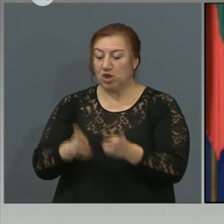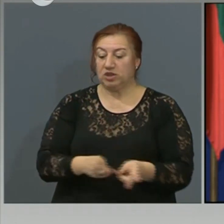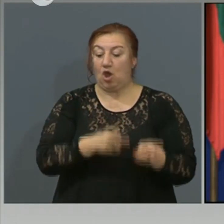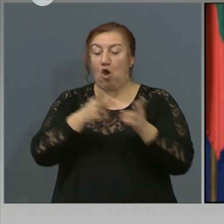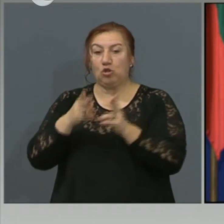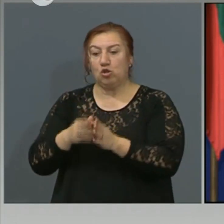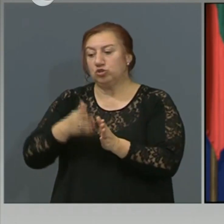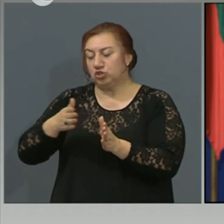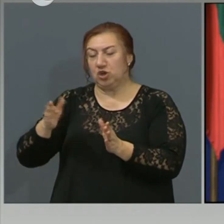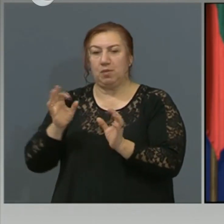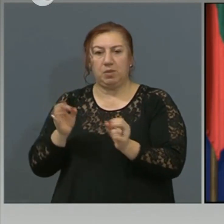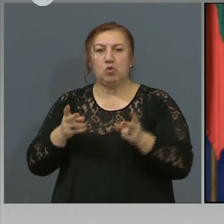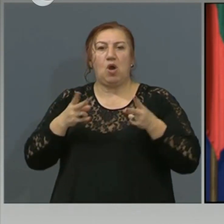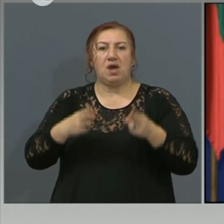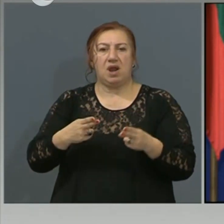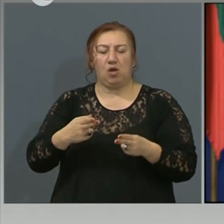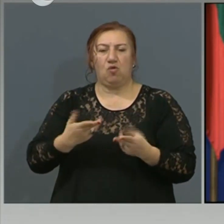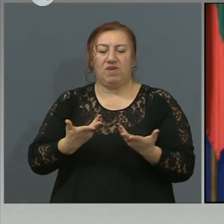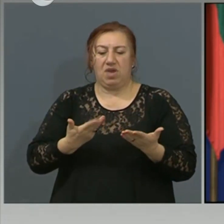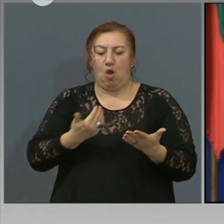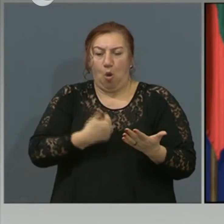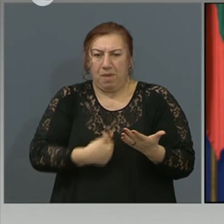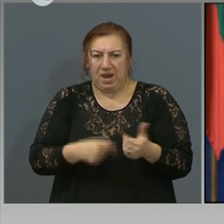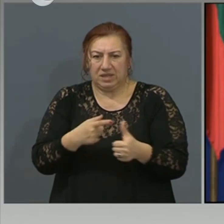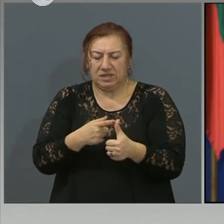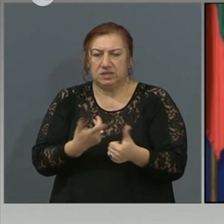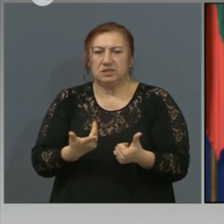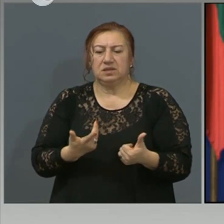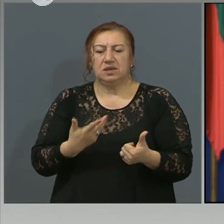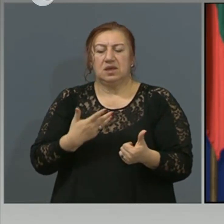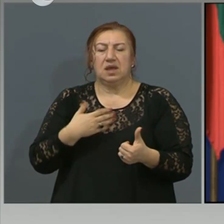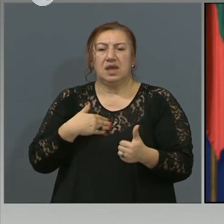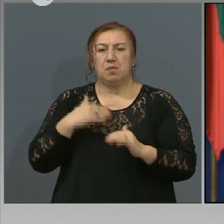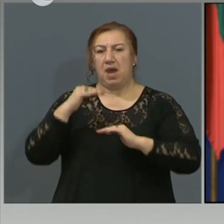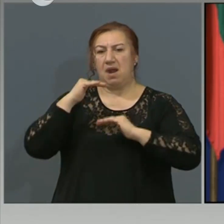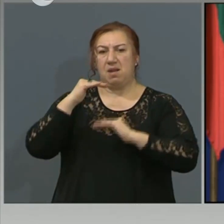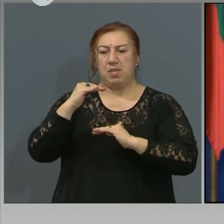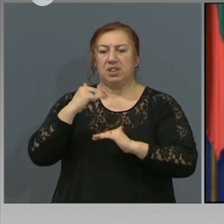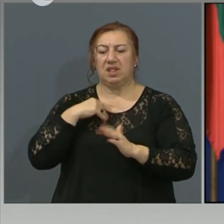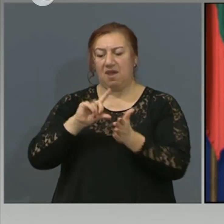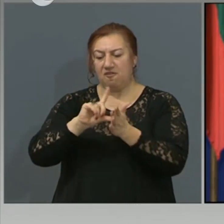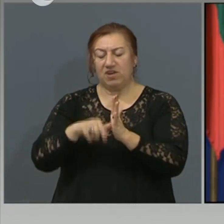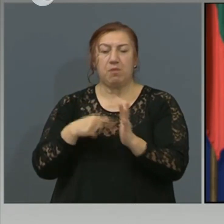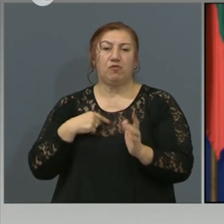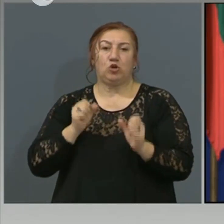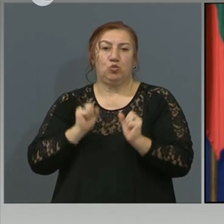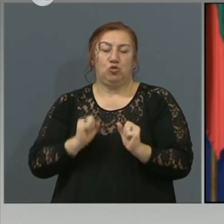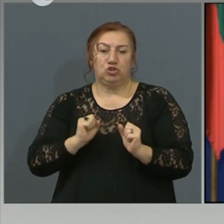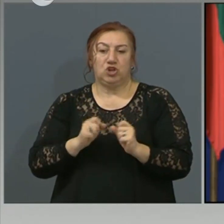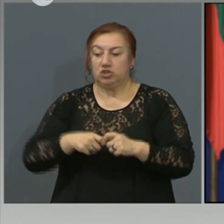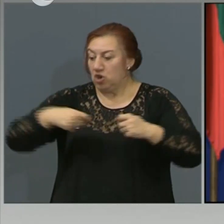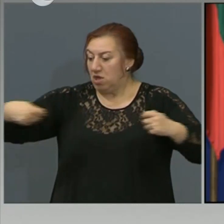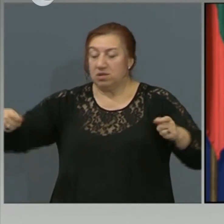безкрайно онкологичните операции. и това в никакъв случай има си лимит на изчакване, което би, ако